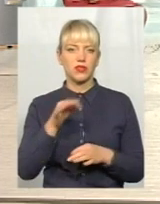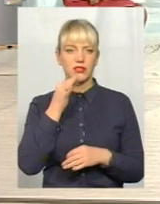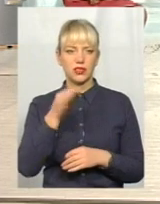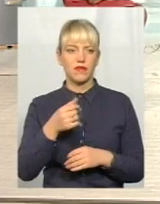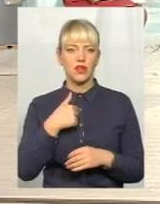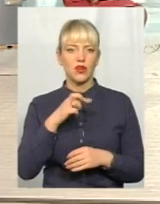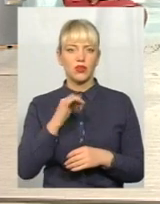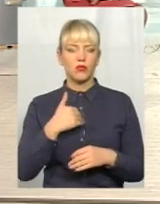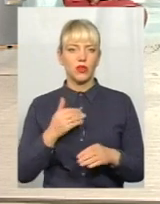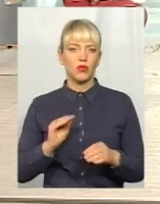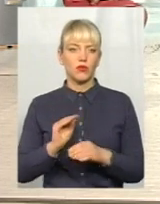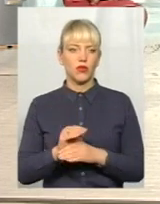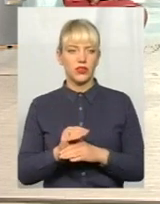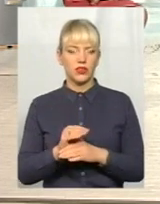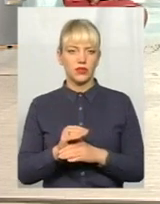знаєте, доповнити.